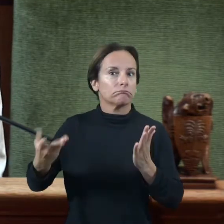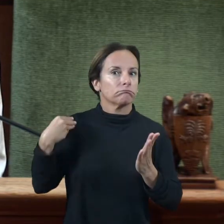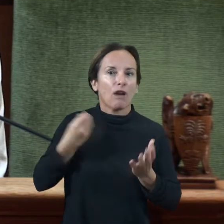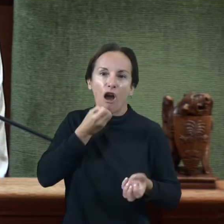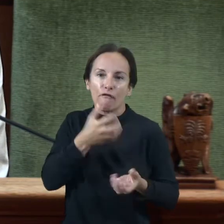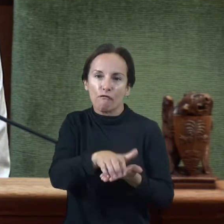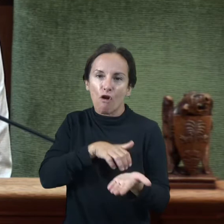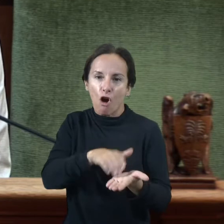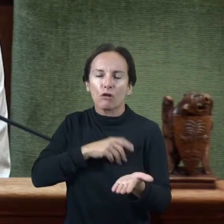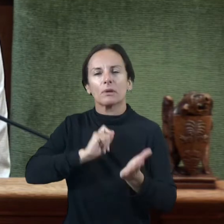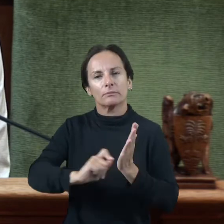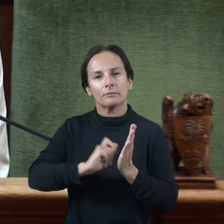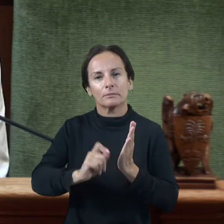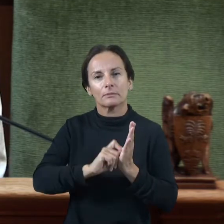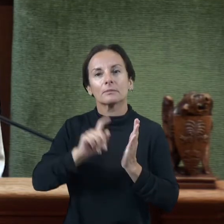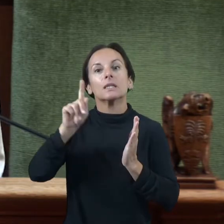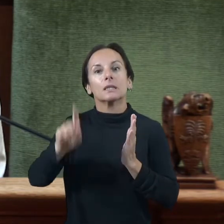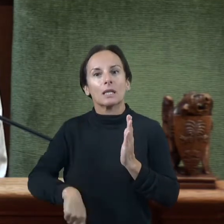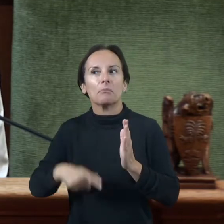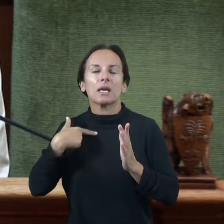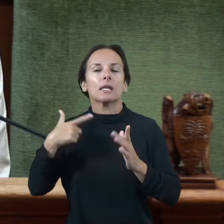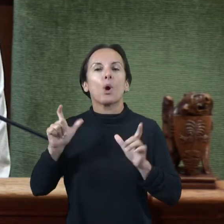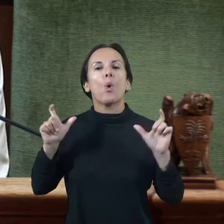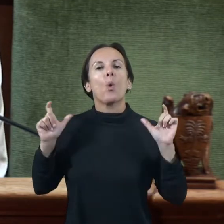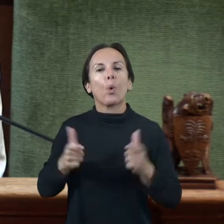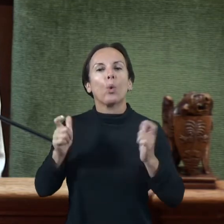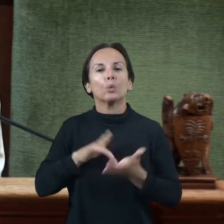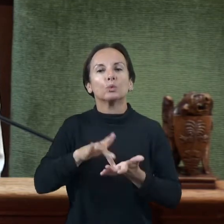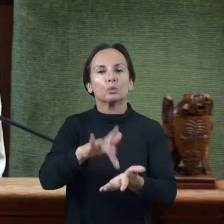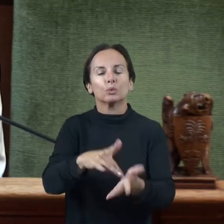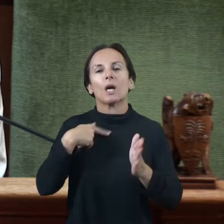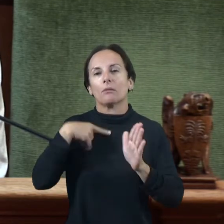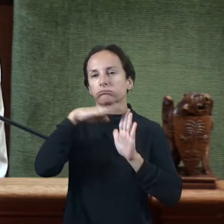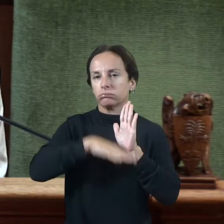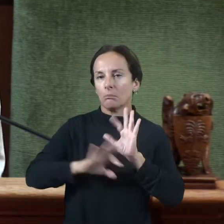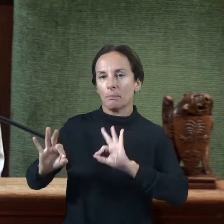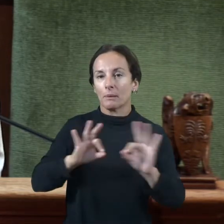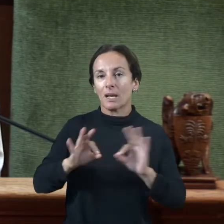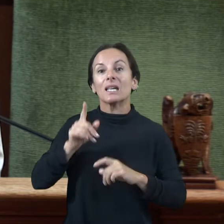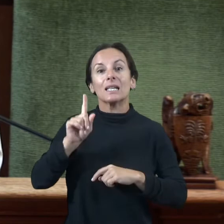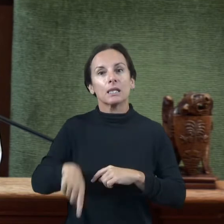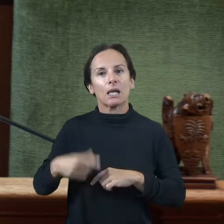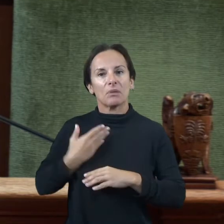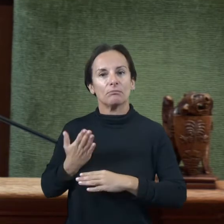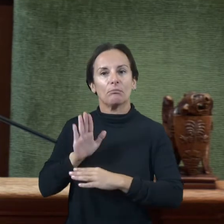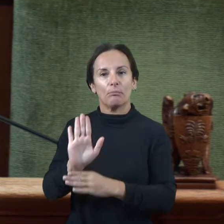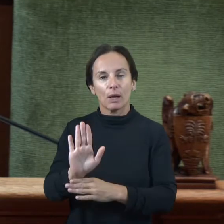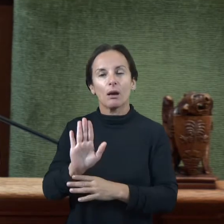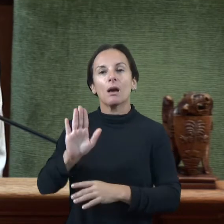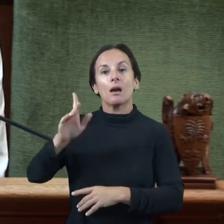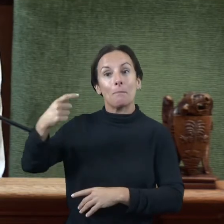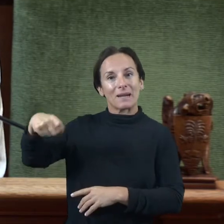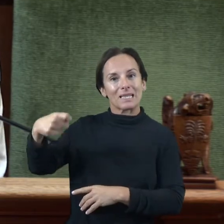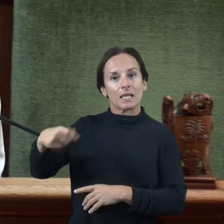elevar i preparar els assumptes que s'han desgretat en el ple d'esports esportiu de Mallorca i proposar a la presidència la creació d'aquestes